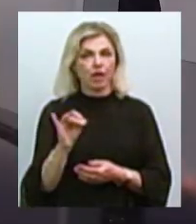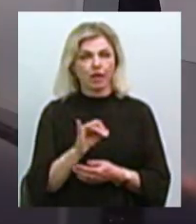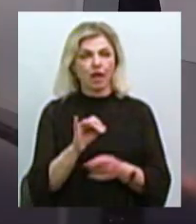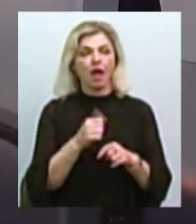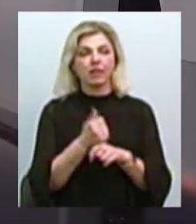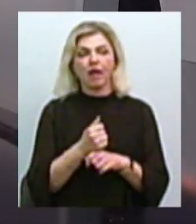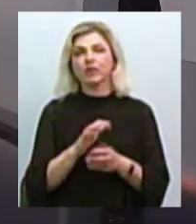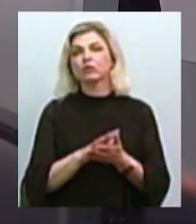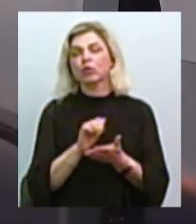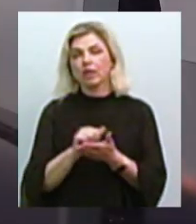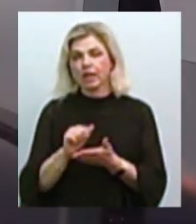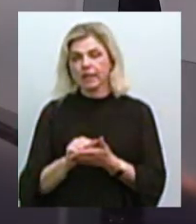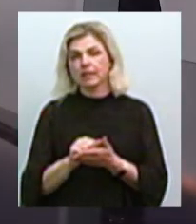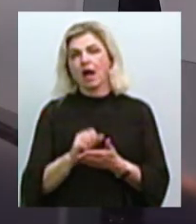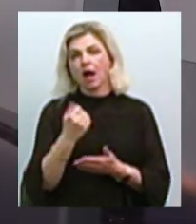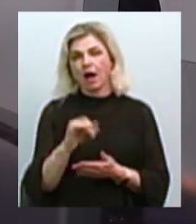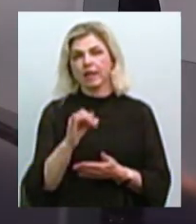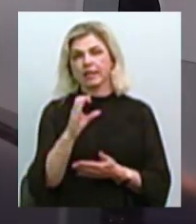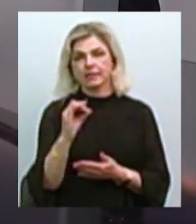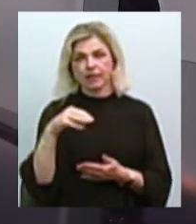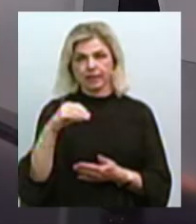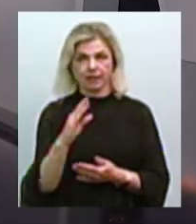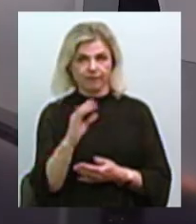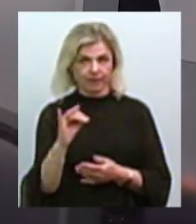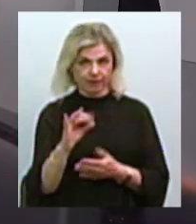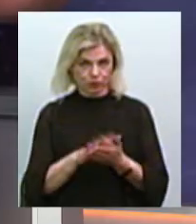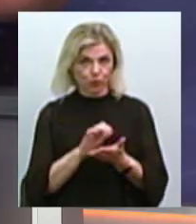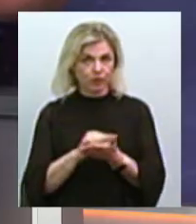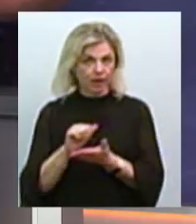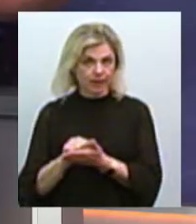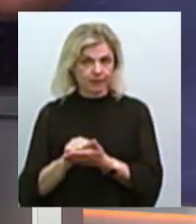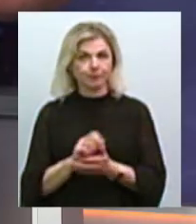Отже, хто ще не в курсі, хто, можливо, не бачив нашу програму раніше,